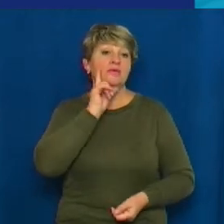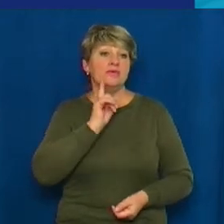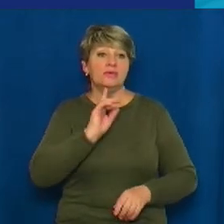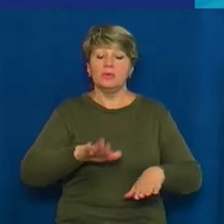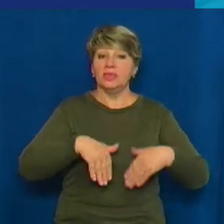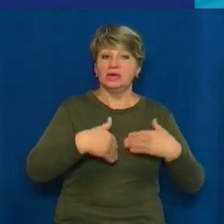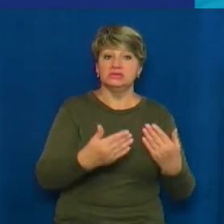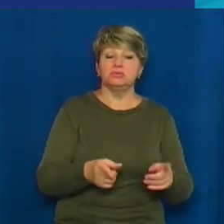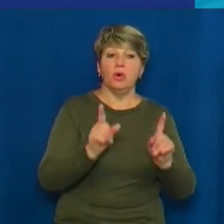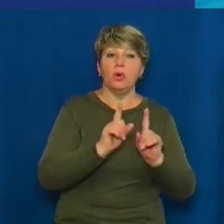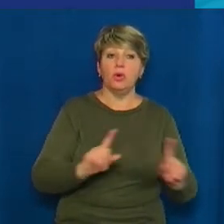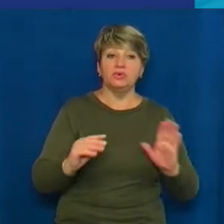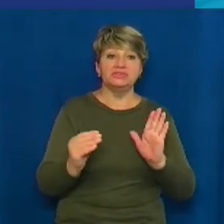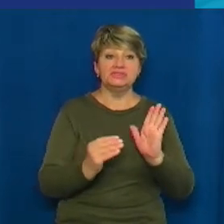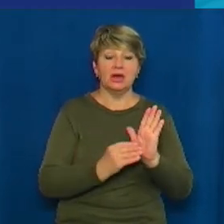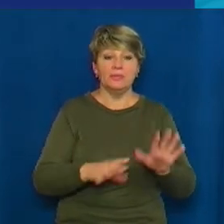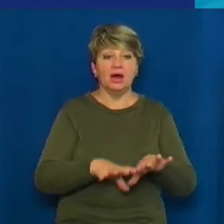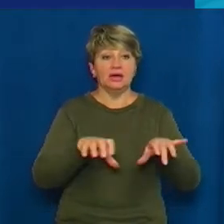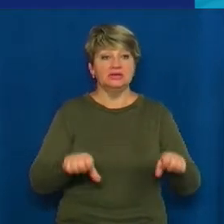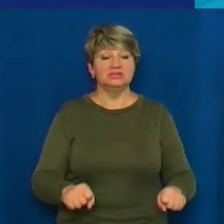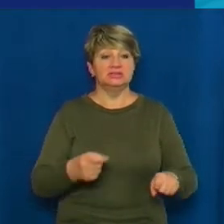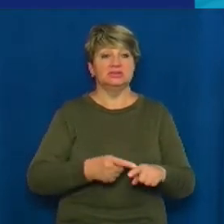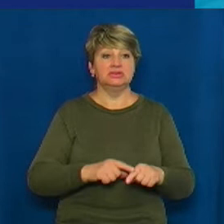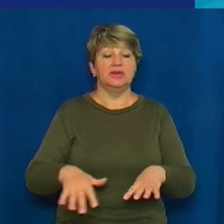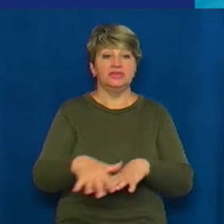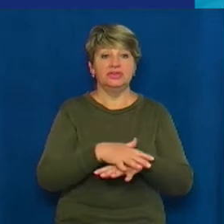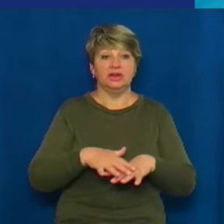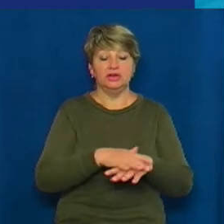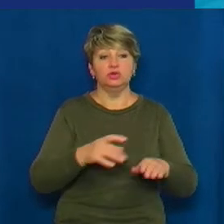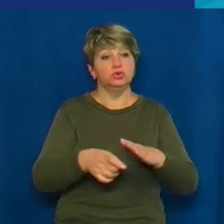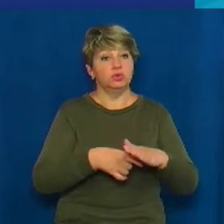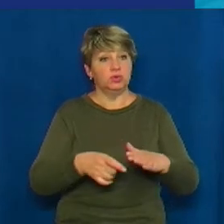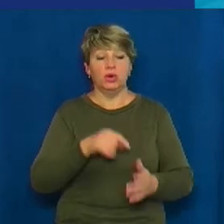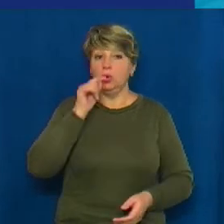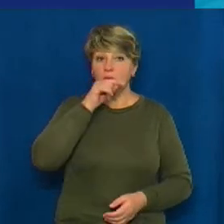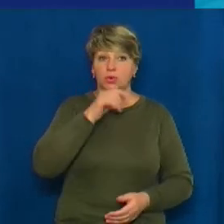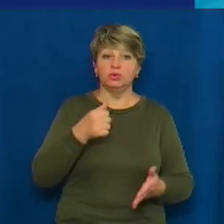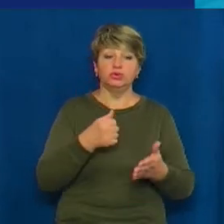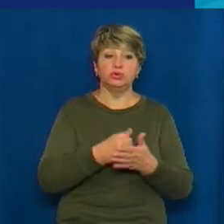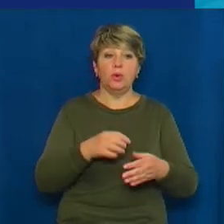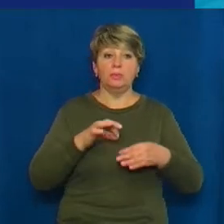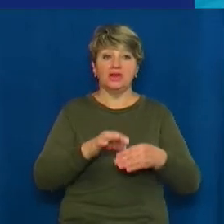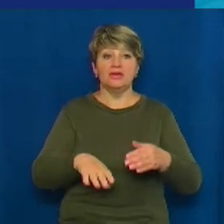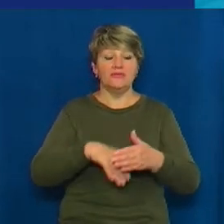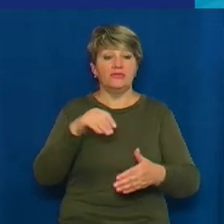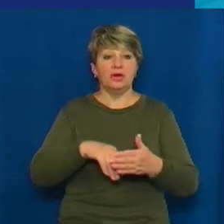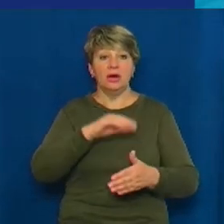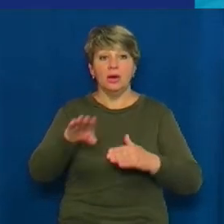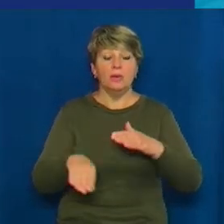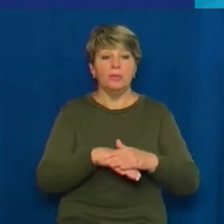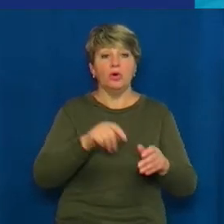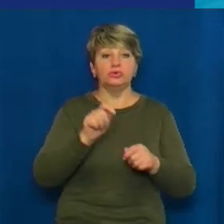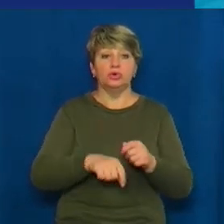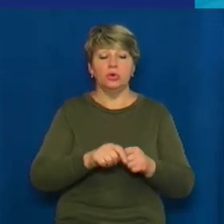особливого статусу окупованим районам Донецької та Луганської областей до проведення там виборів під контролем ОБСЄ.